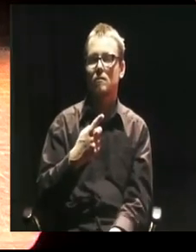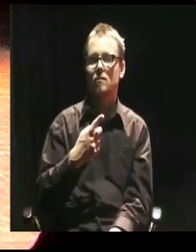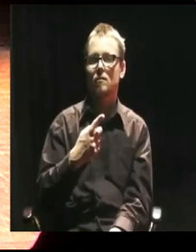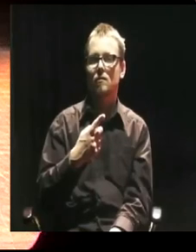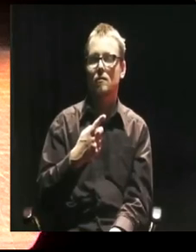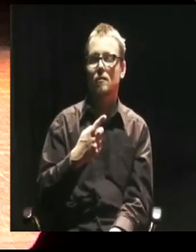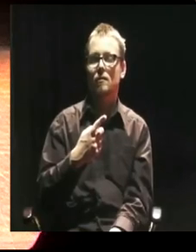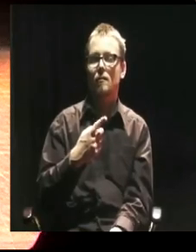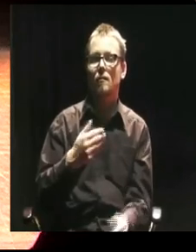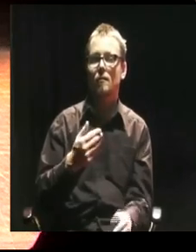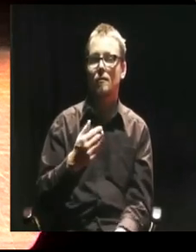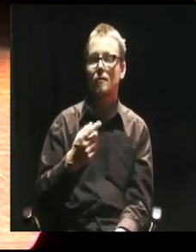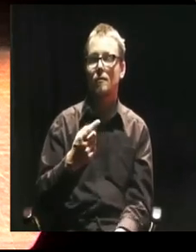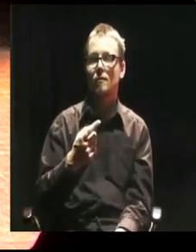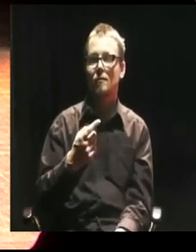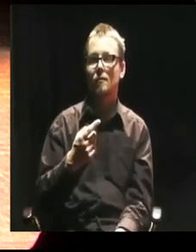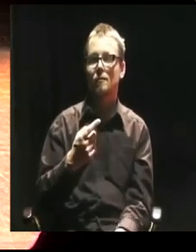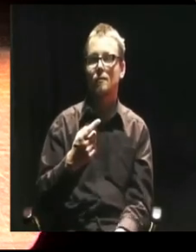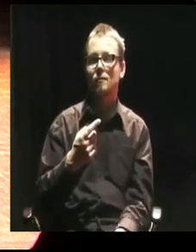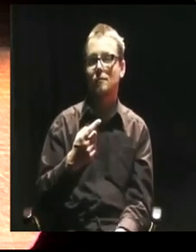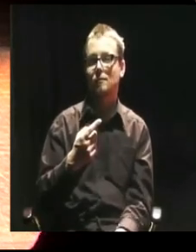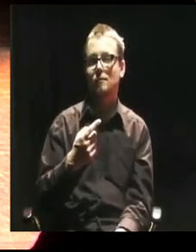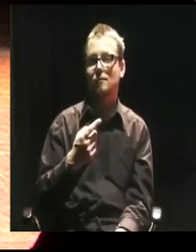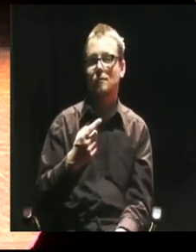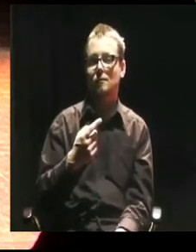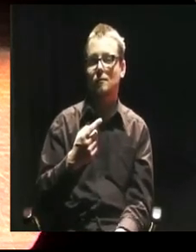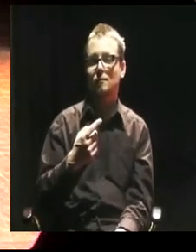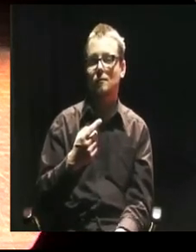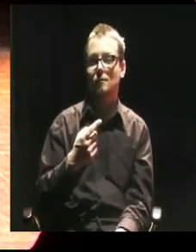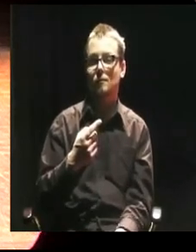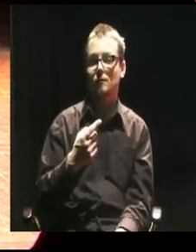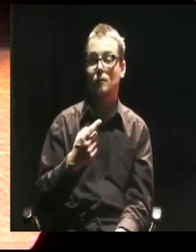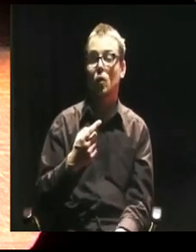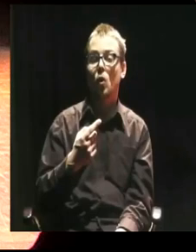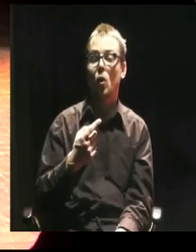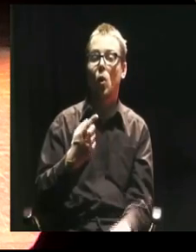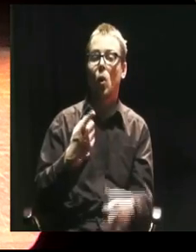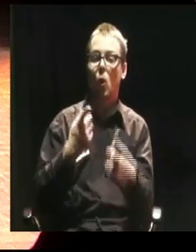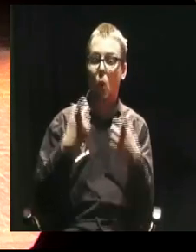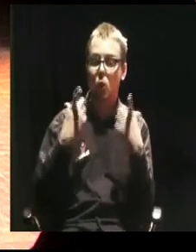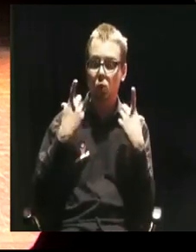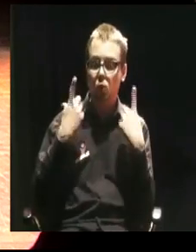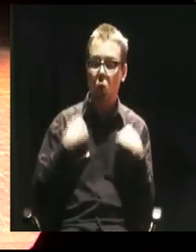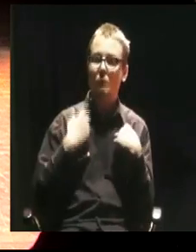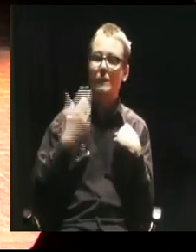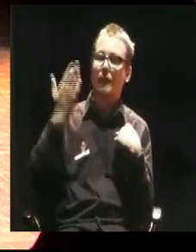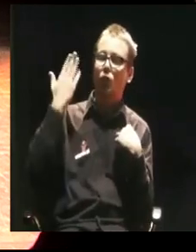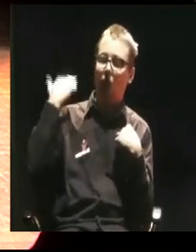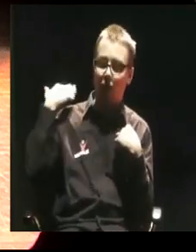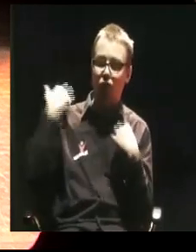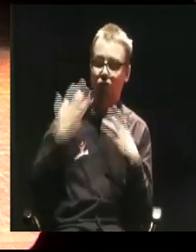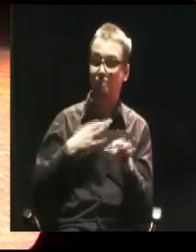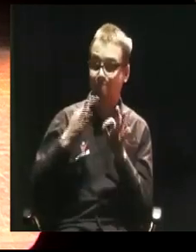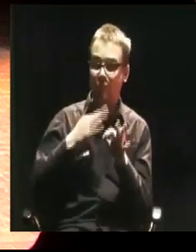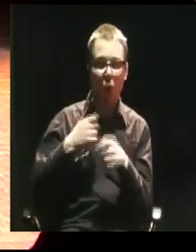uświadamiając sobie to, że postaci historyczne były takie jak my, lubiły to samo,